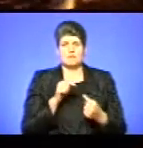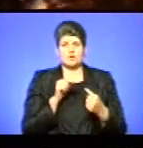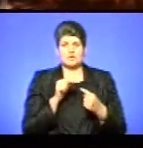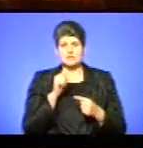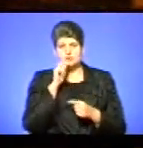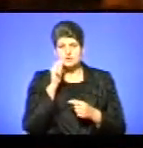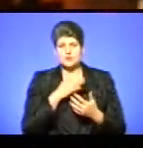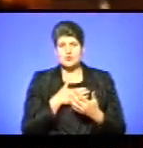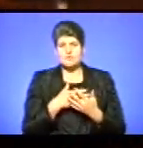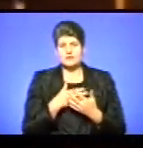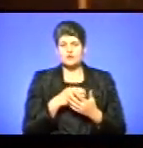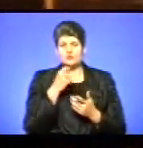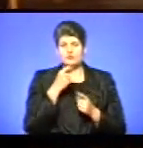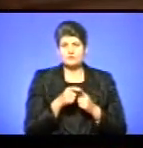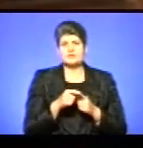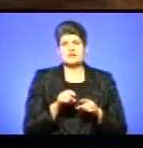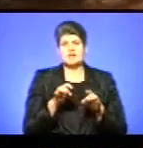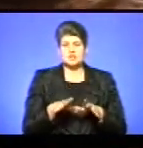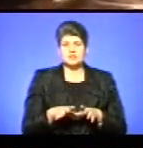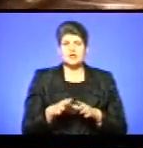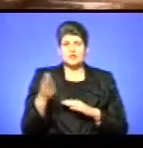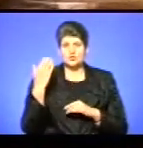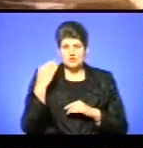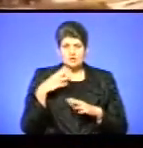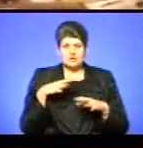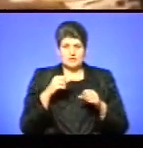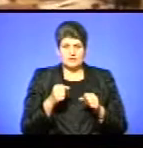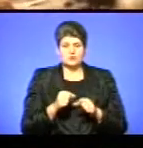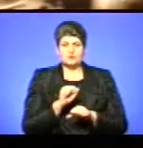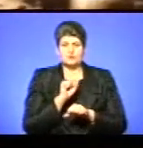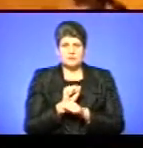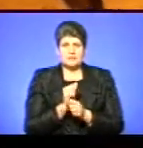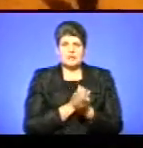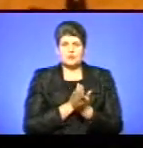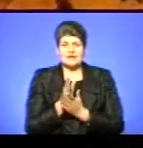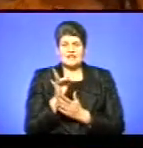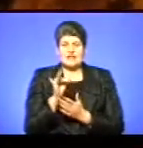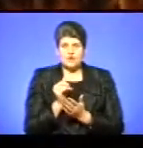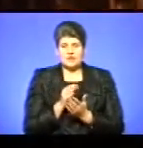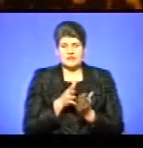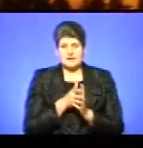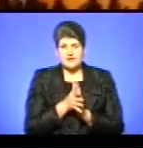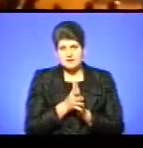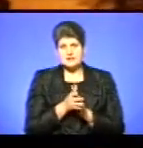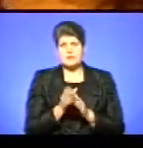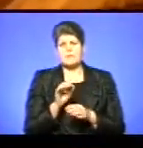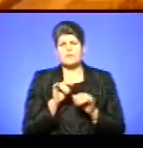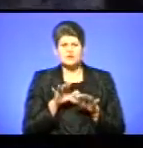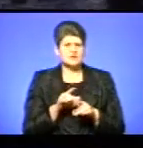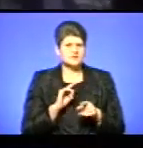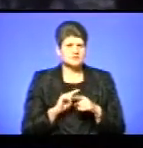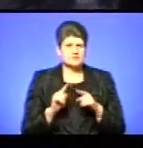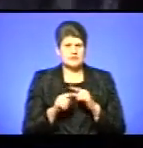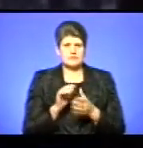громадськості у відповідь на рішення тодішньої влади щодо припинення курсу на євроінтеграцію. Події розгорталися стрімко від мирних зібрань